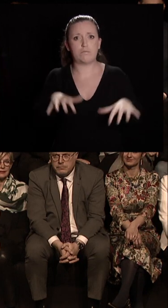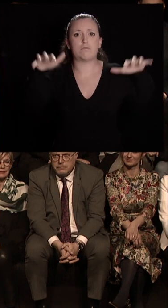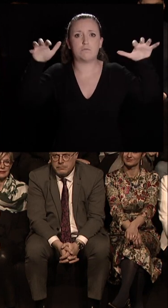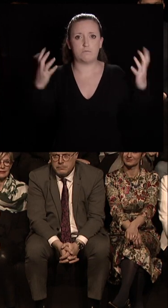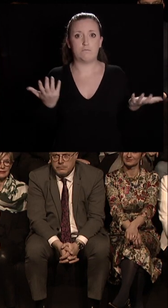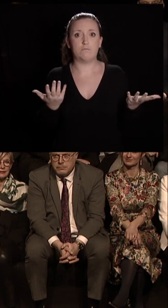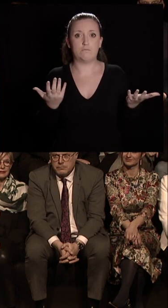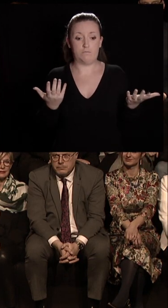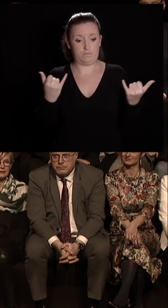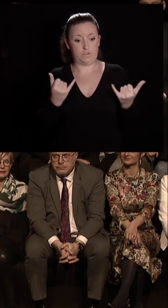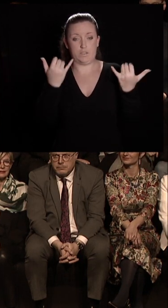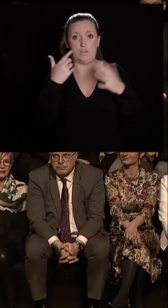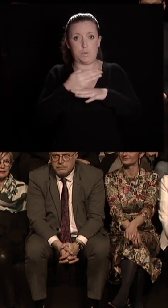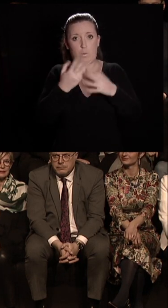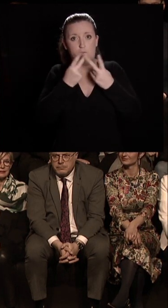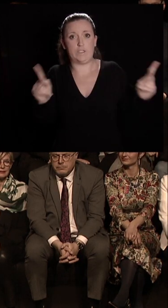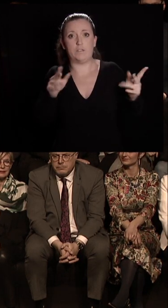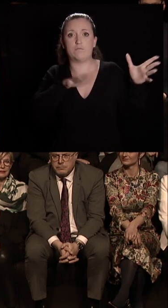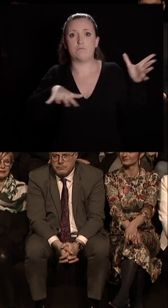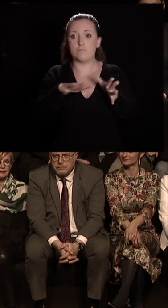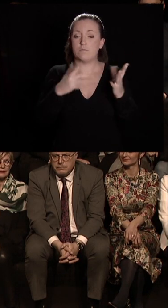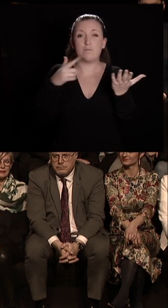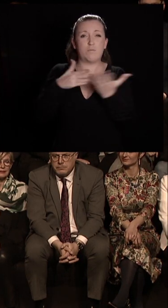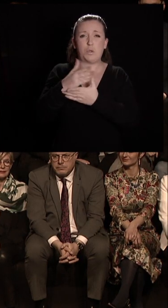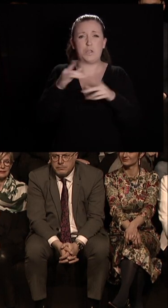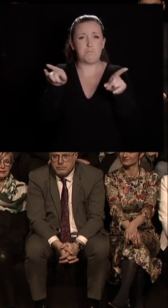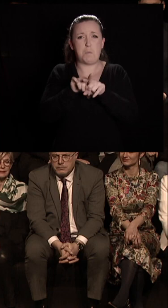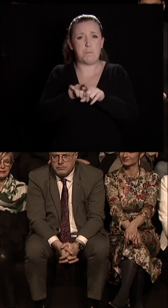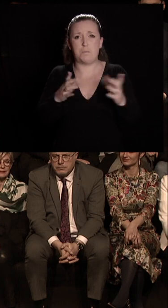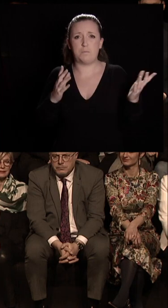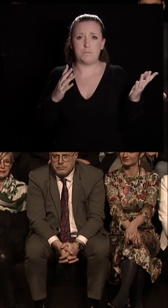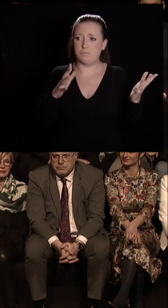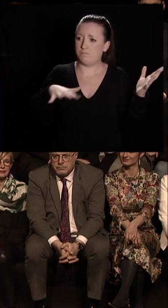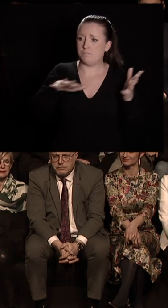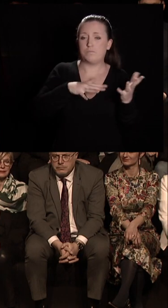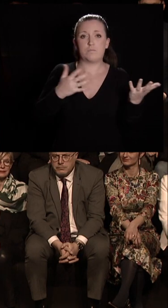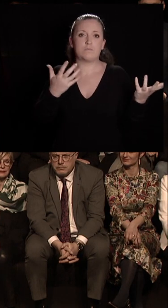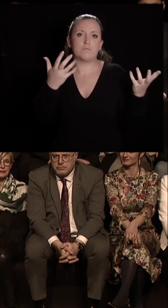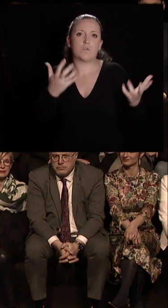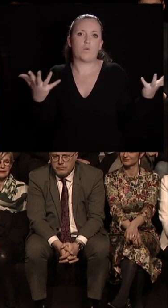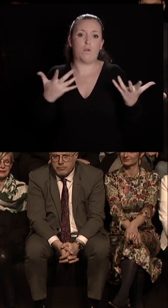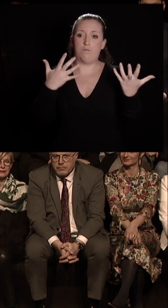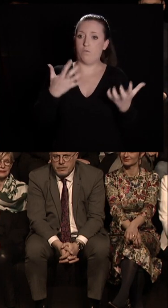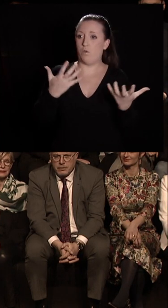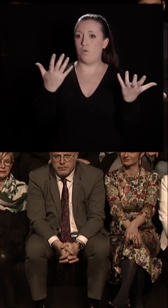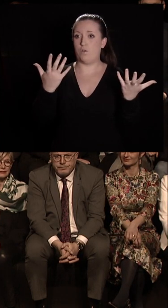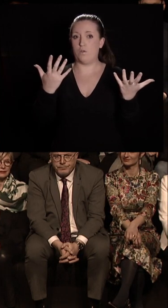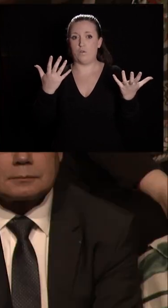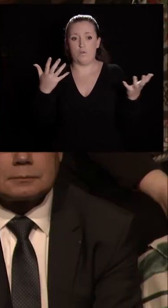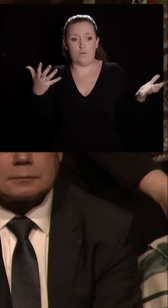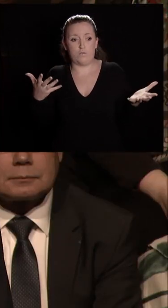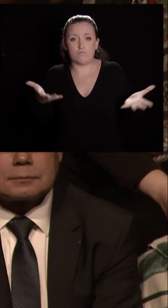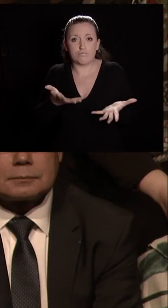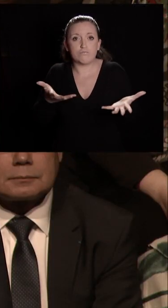métropole, en notre ville, avec un même projet, celui plus exactement de servir, de la servir.